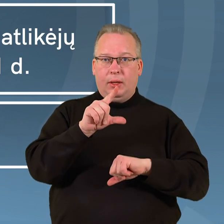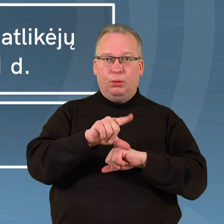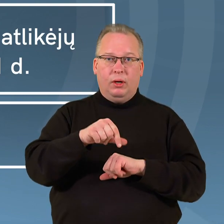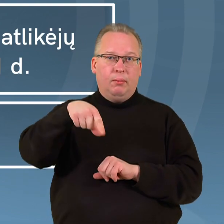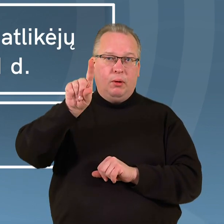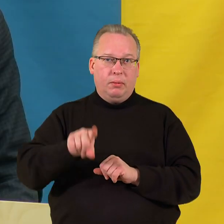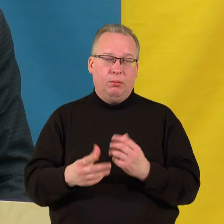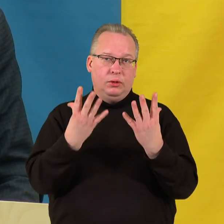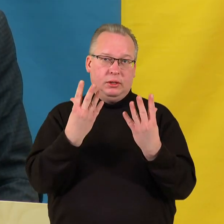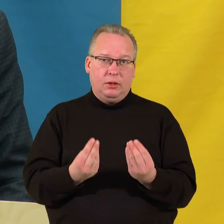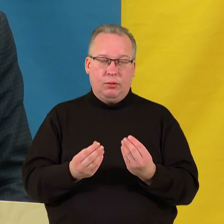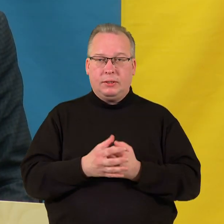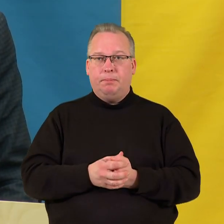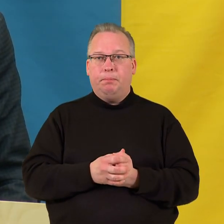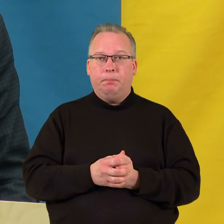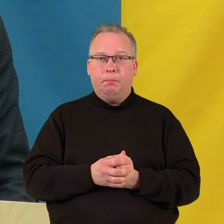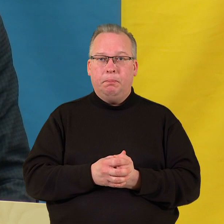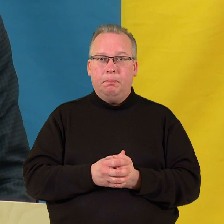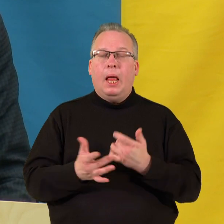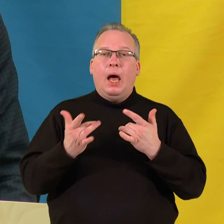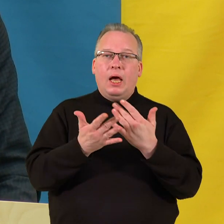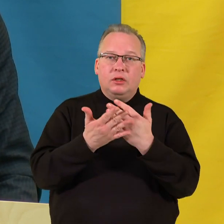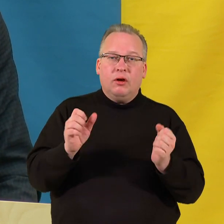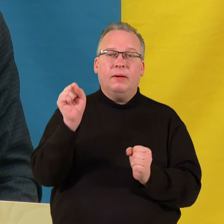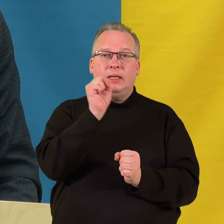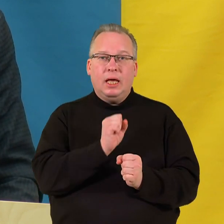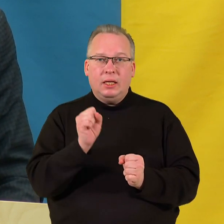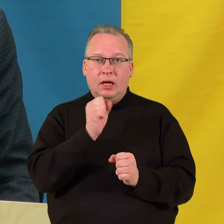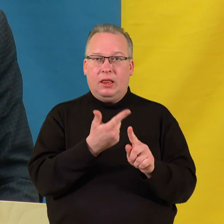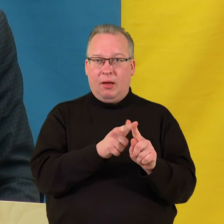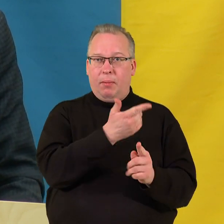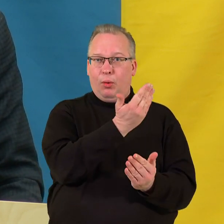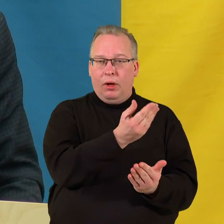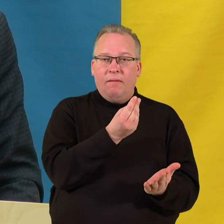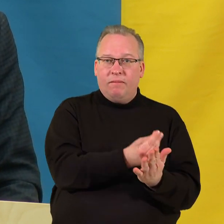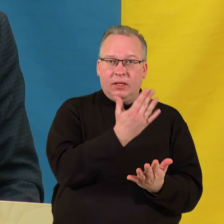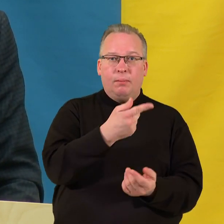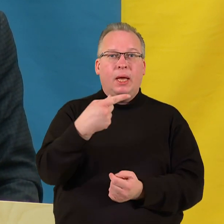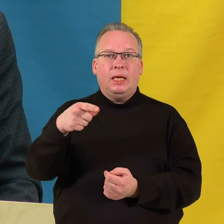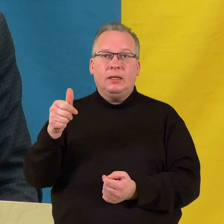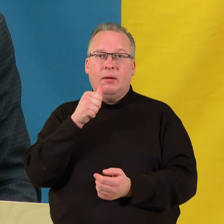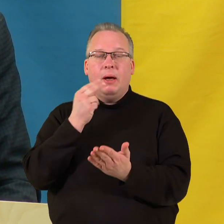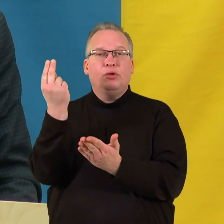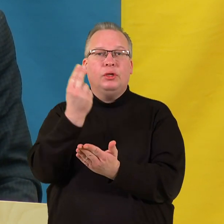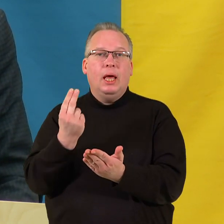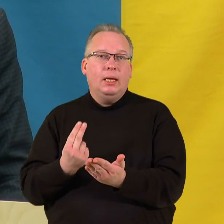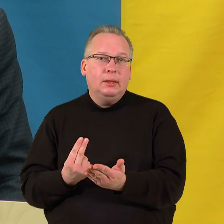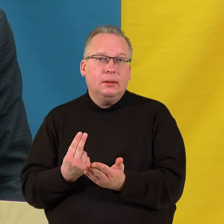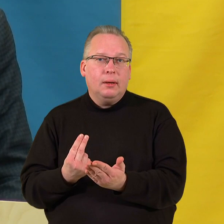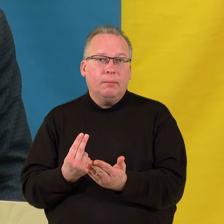pirmos dienos. Atlikėjai bus priskirti prie labiau vertingųjų, o kiti, tarkime, dailininkai,